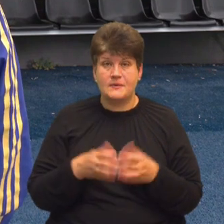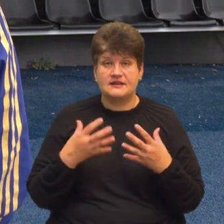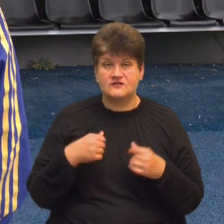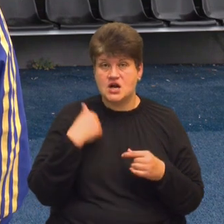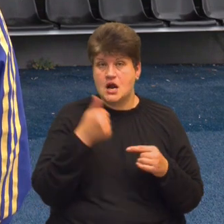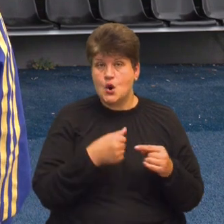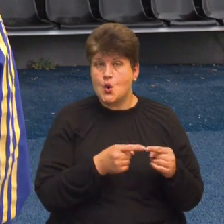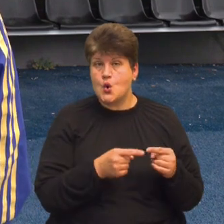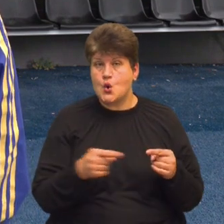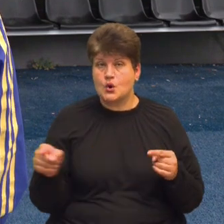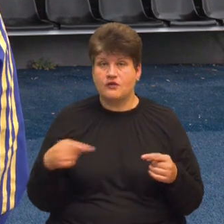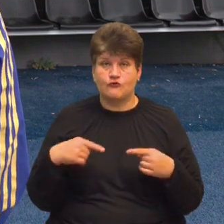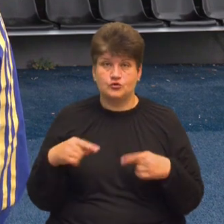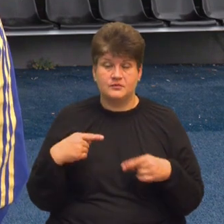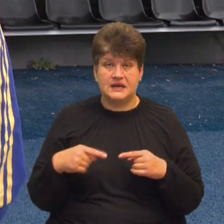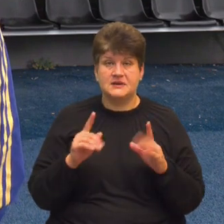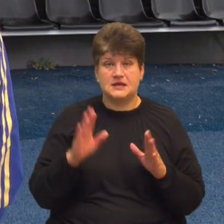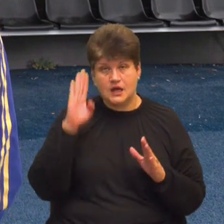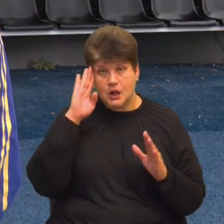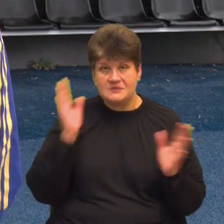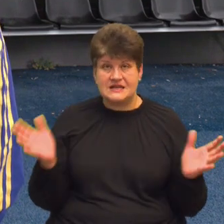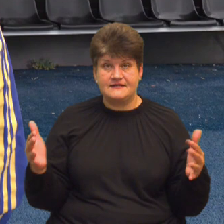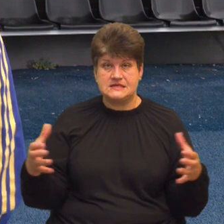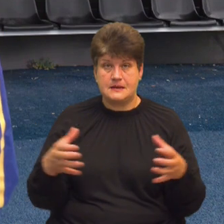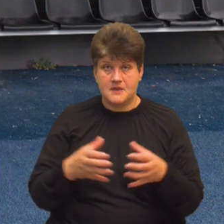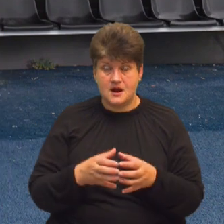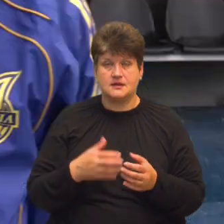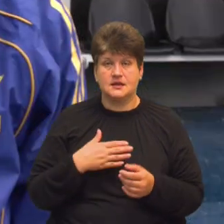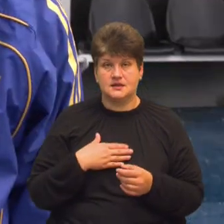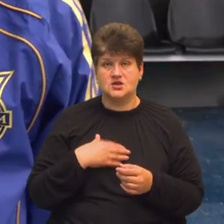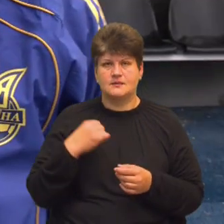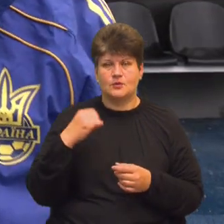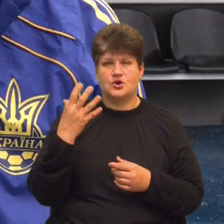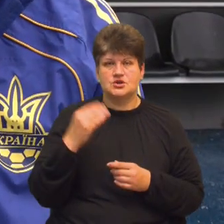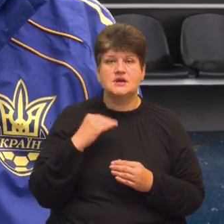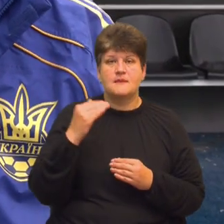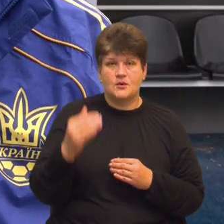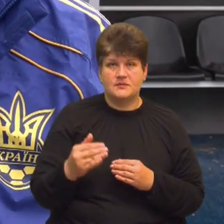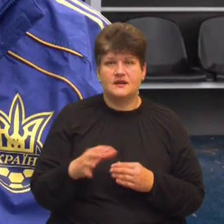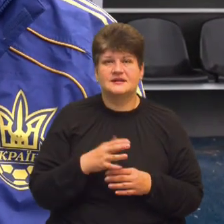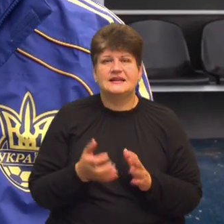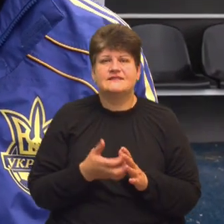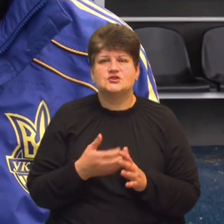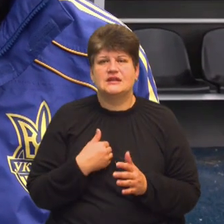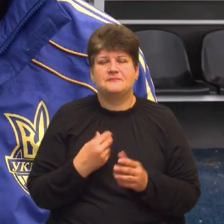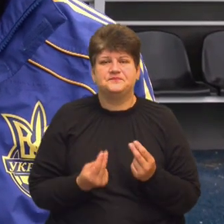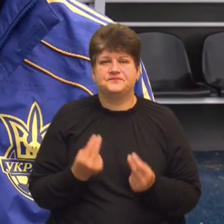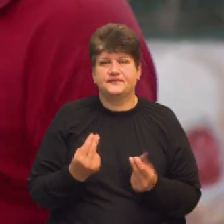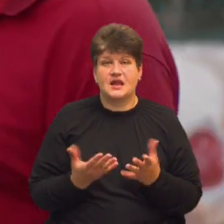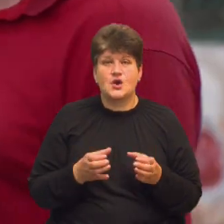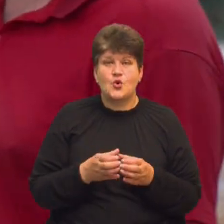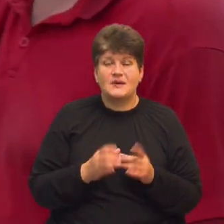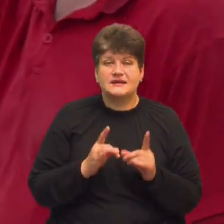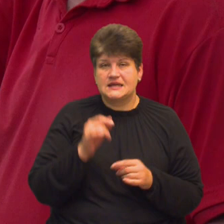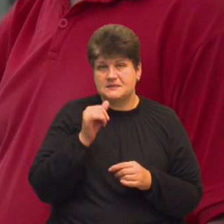в футболі, ми тільки хлопців своїх зібрали. Я думаю, що наші перемоги ще попереду. Не вистачило зіграності, команда тільки місяць